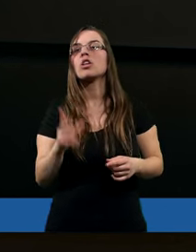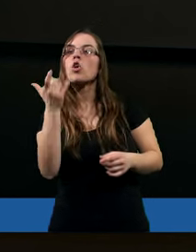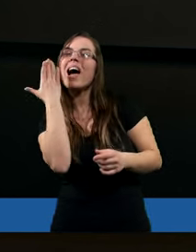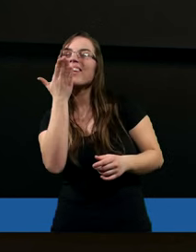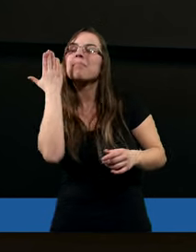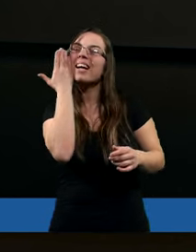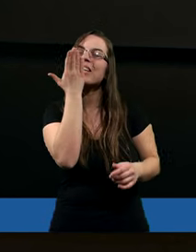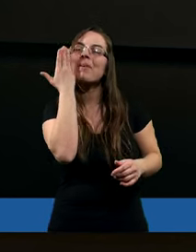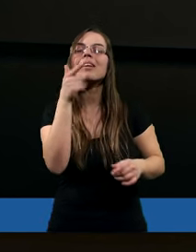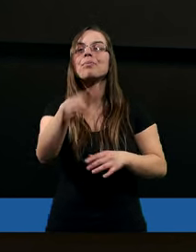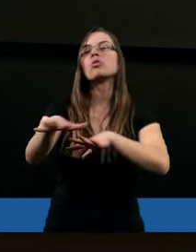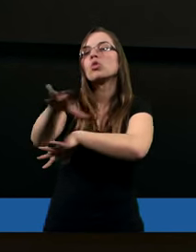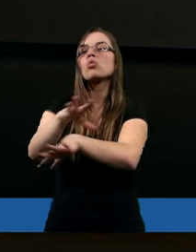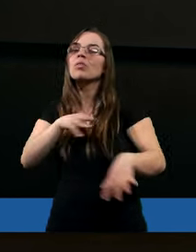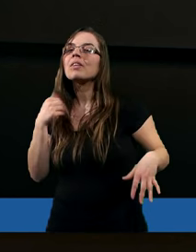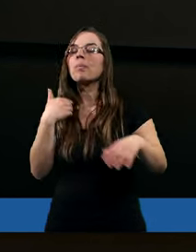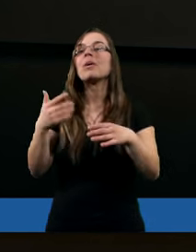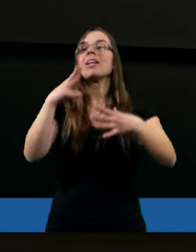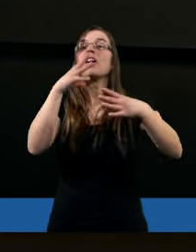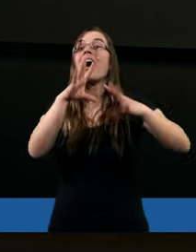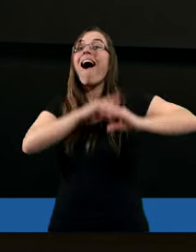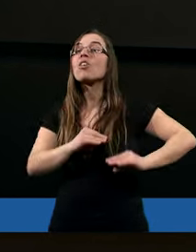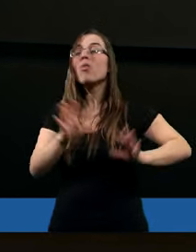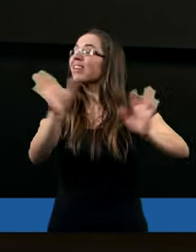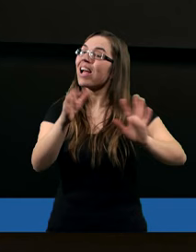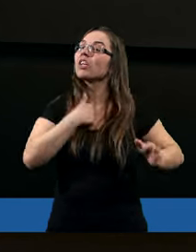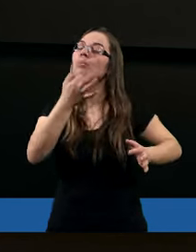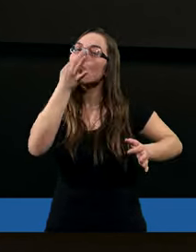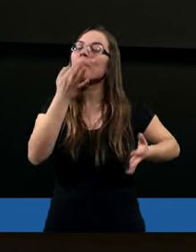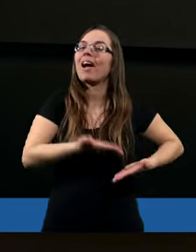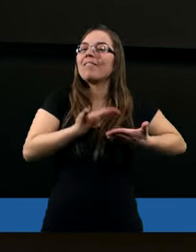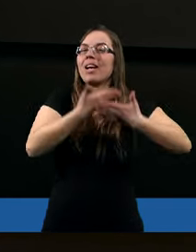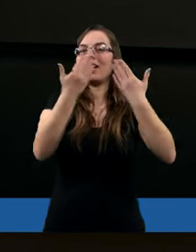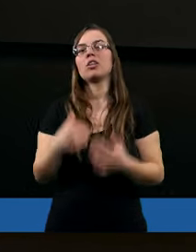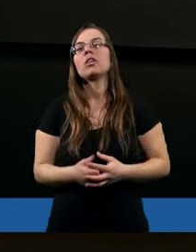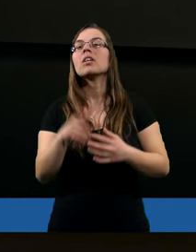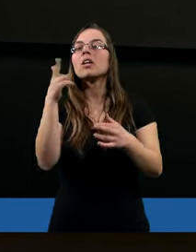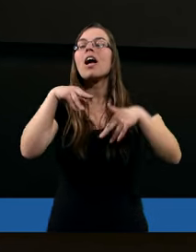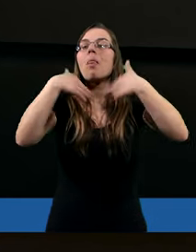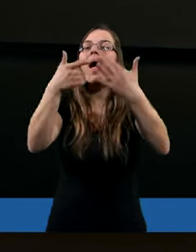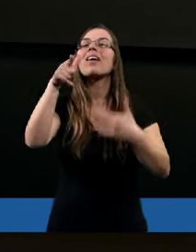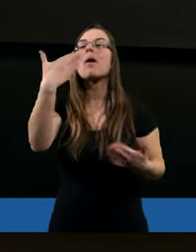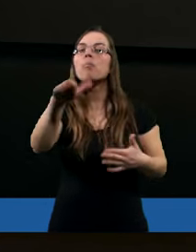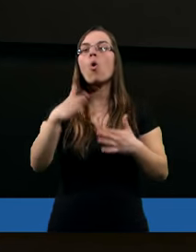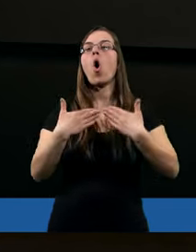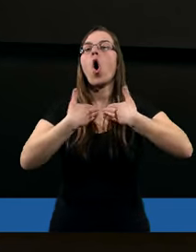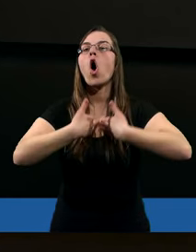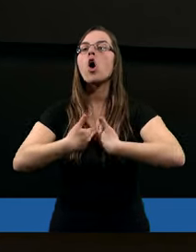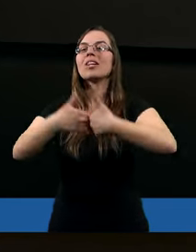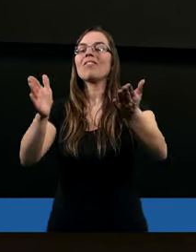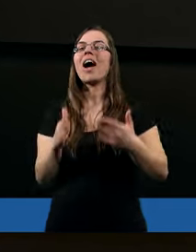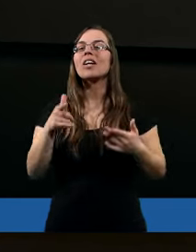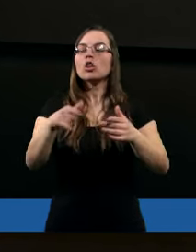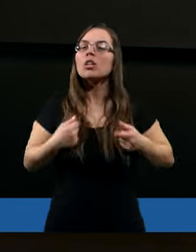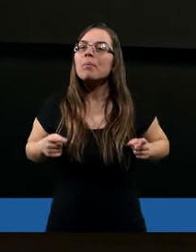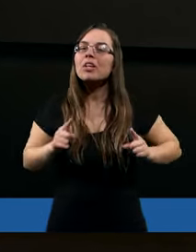coraz bardziej ten Duch Święty jest zgaszony. No i właśnie, kiedy dajemy Mu otwartość tym duchowi,